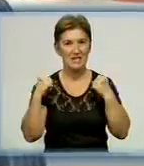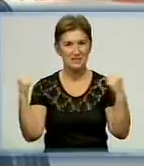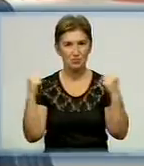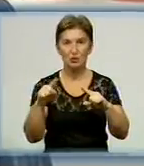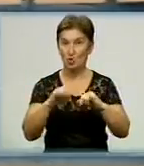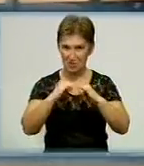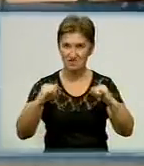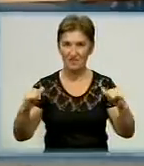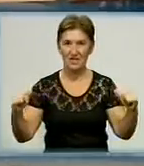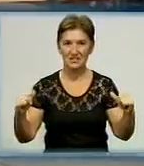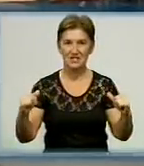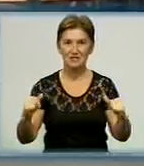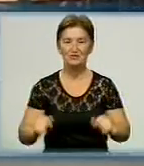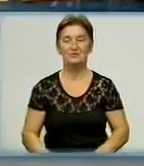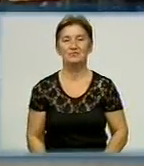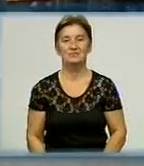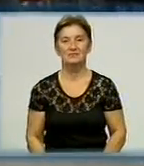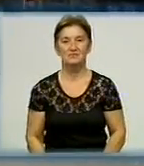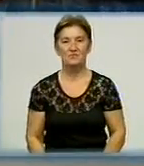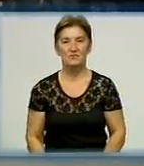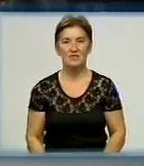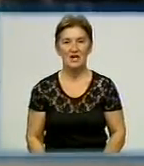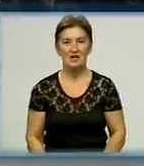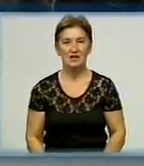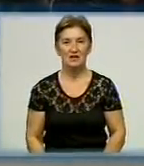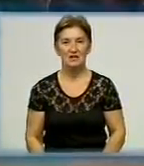розвивалися. Сергій Михайлін, Іван Фоміченко. День за днем. День